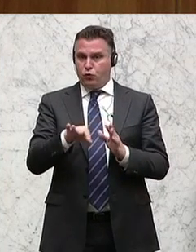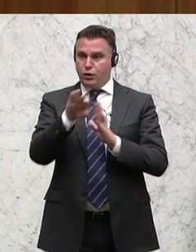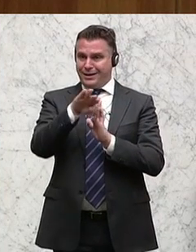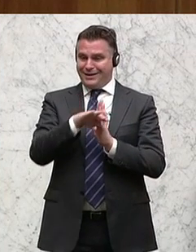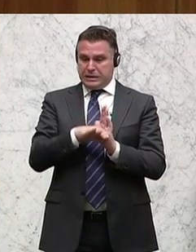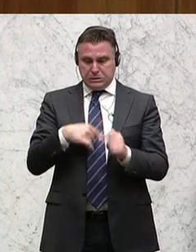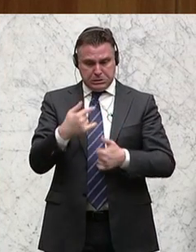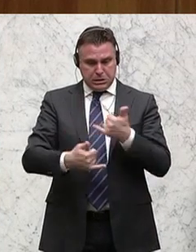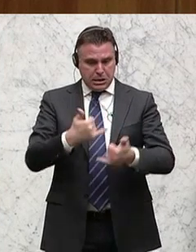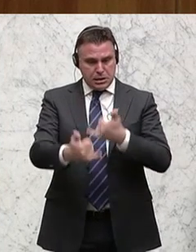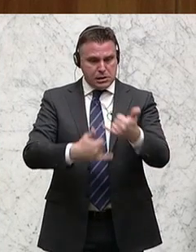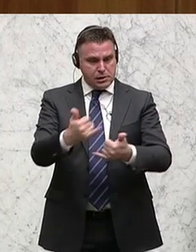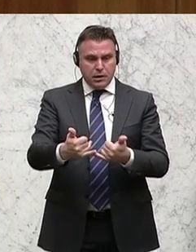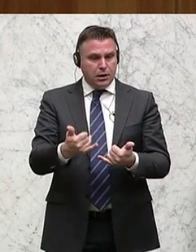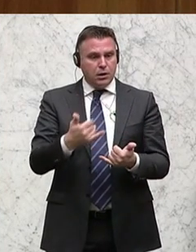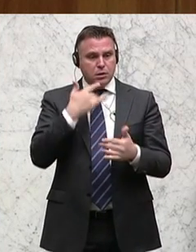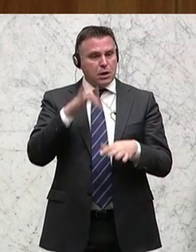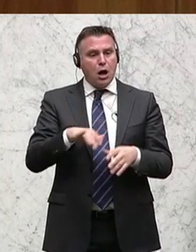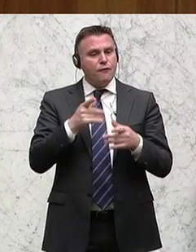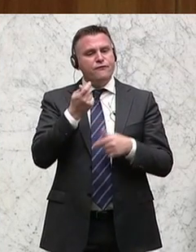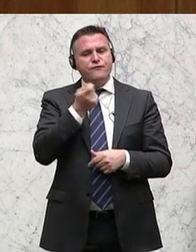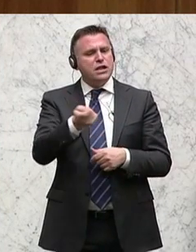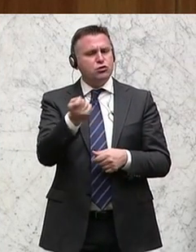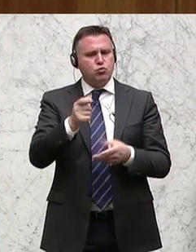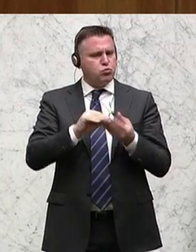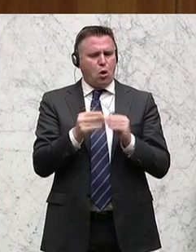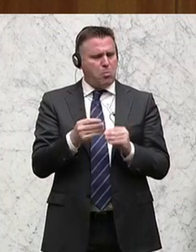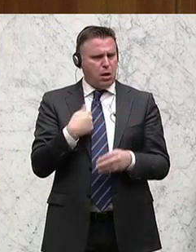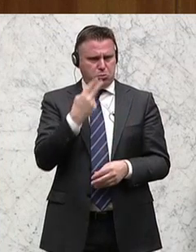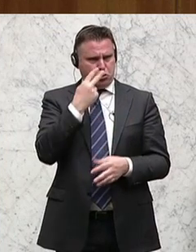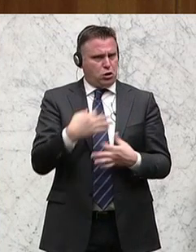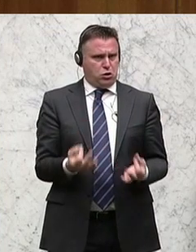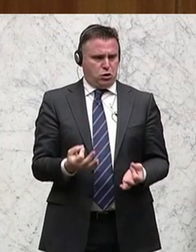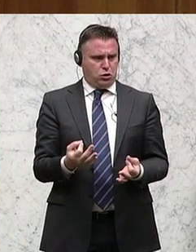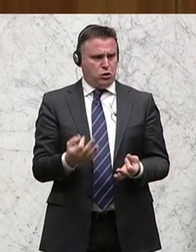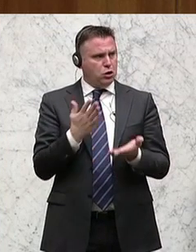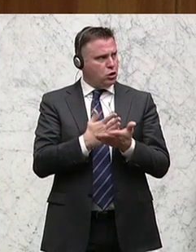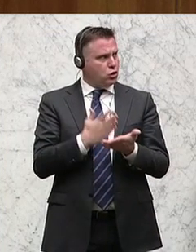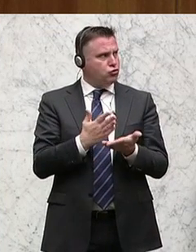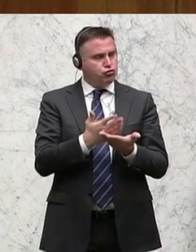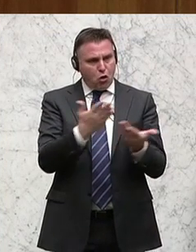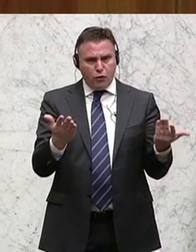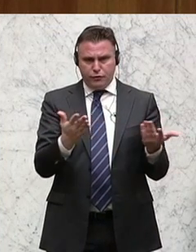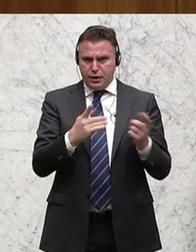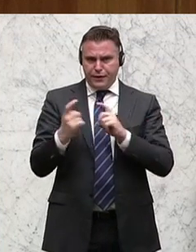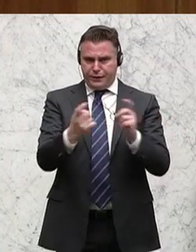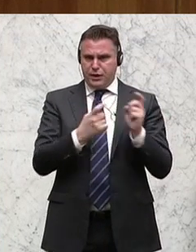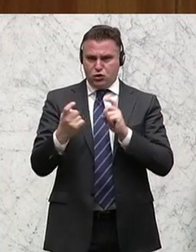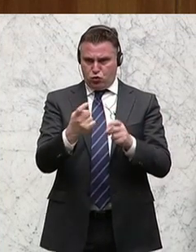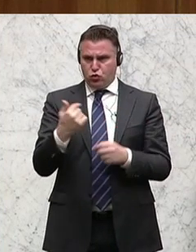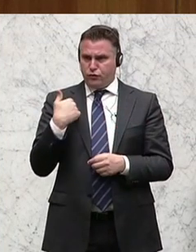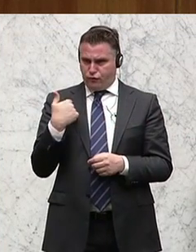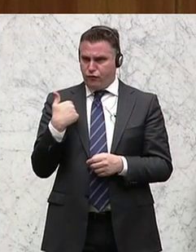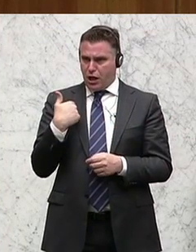nächsten Jahre kein wirkliches Finanzierungsproblem. Ich habe auch diese Diskussion darüber mitverfolgt,